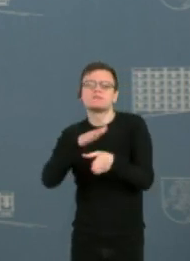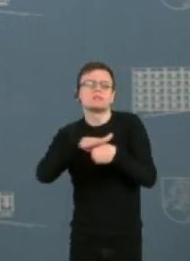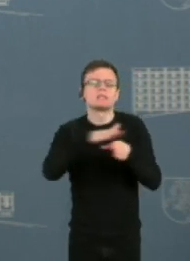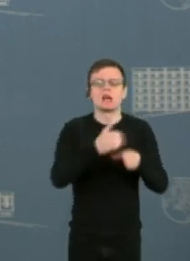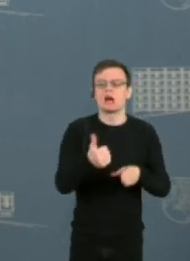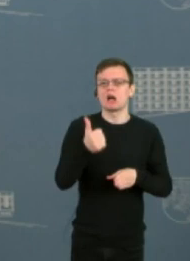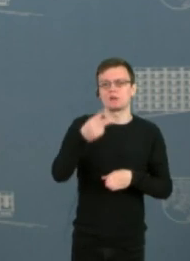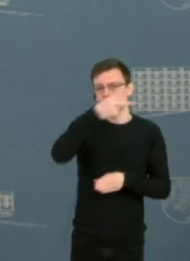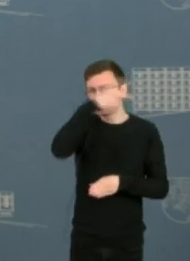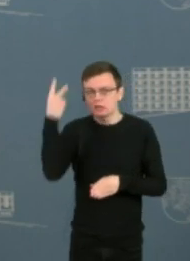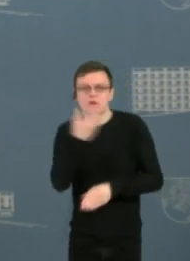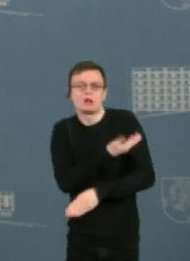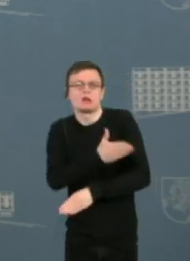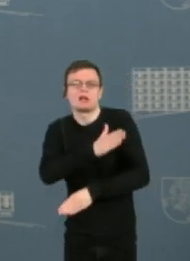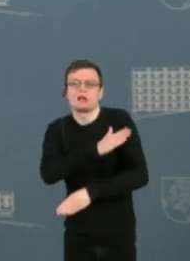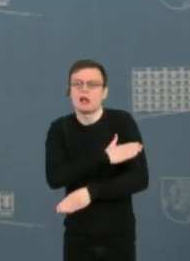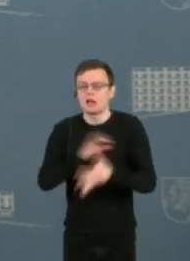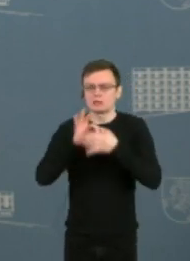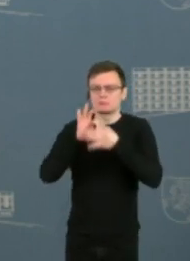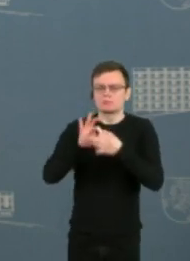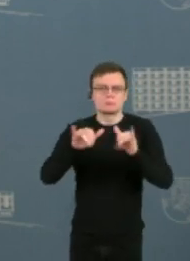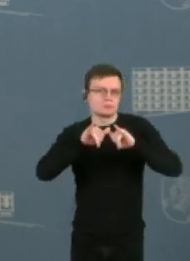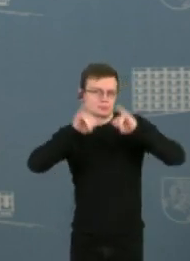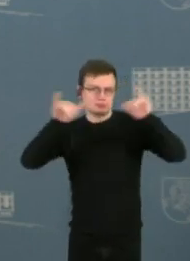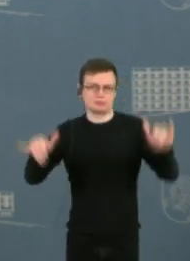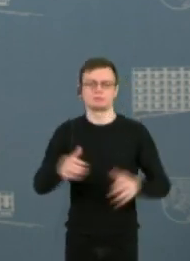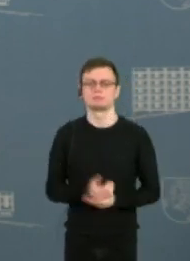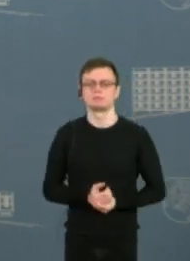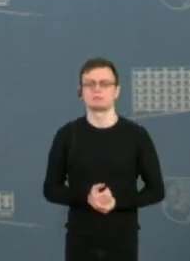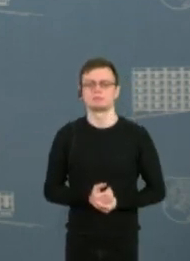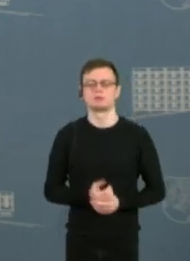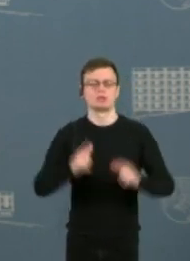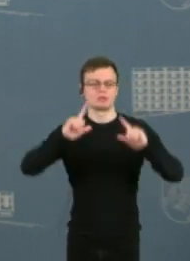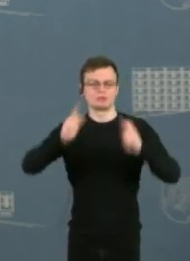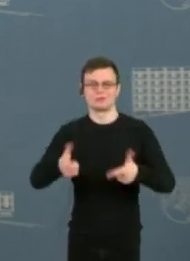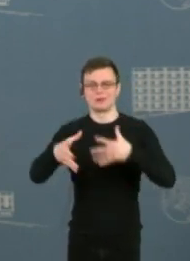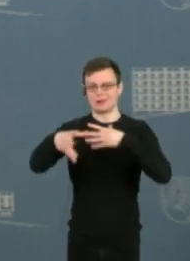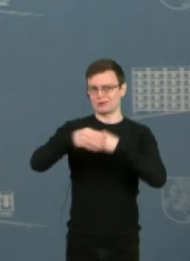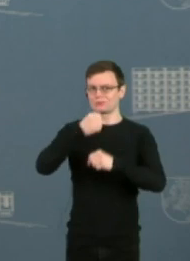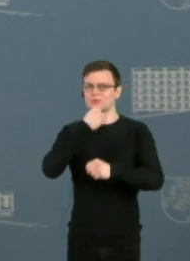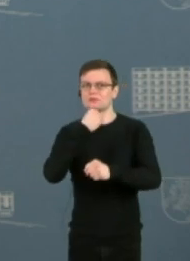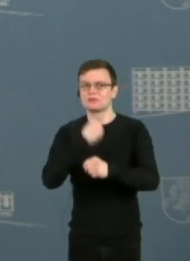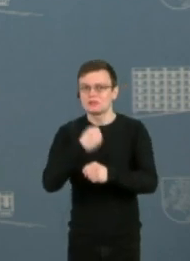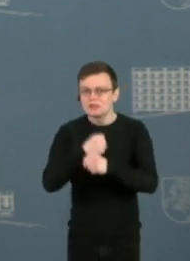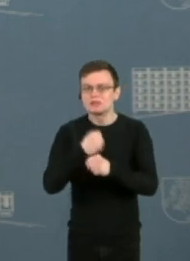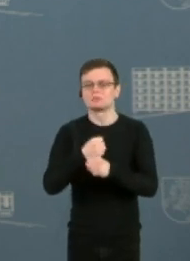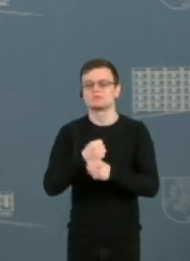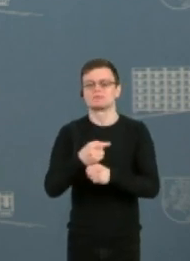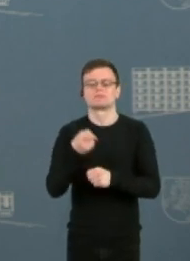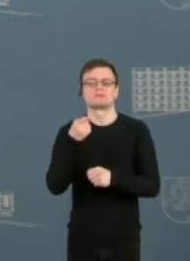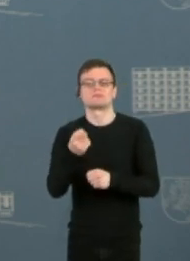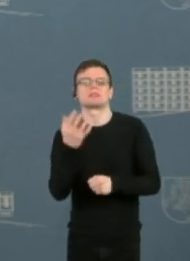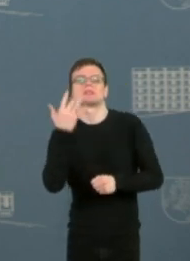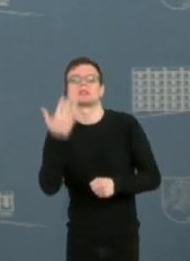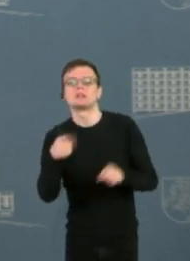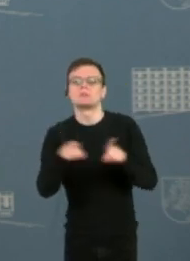siekiant Lietuvos-Lenkijos santykių plėtojimo. Iš tikrųjų, mūsų bendradarbiavimo mąstas